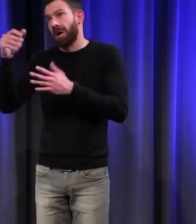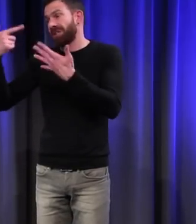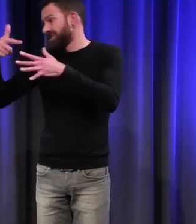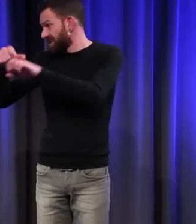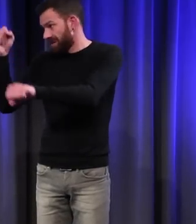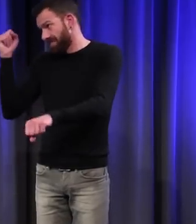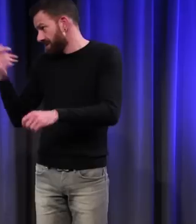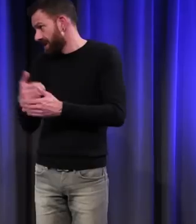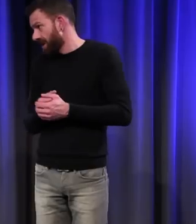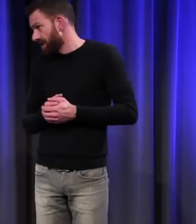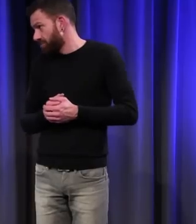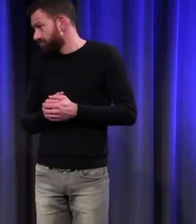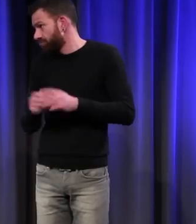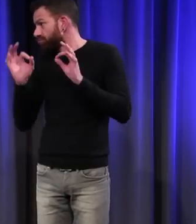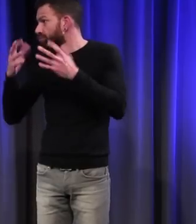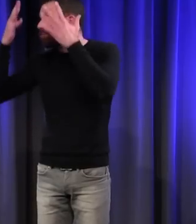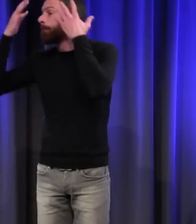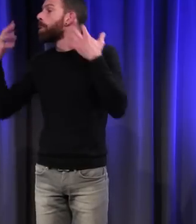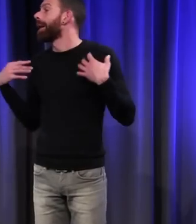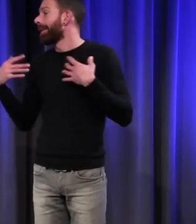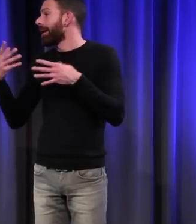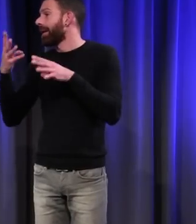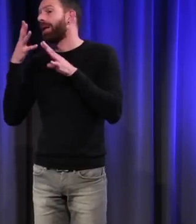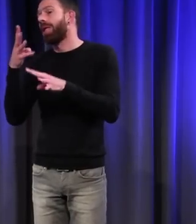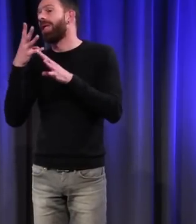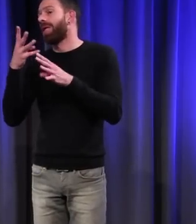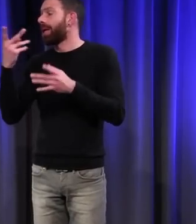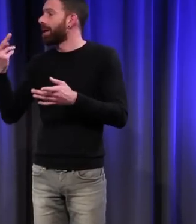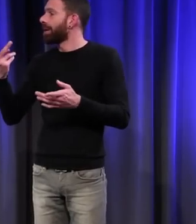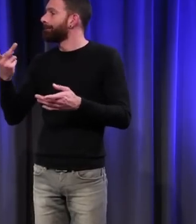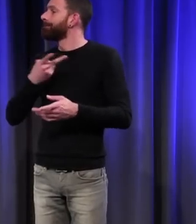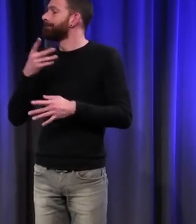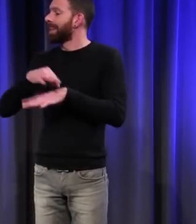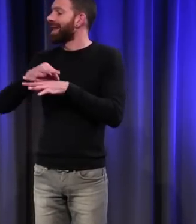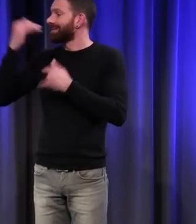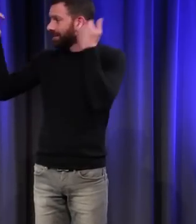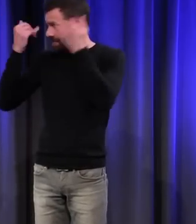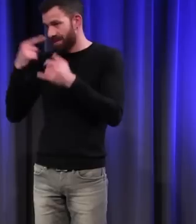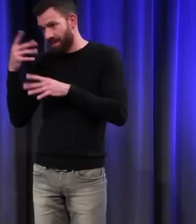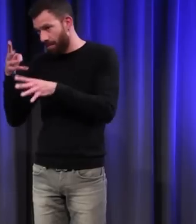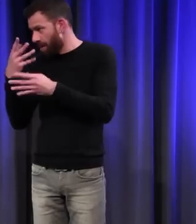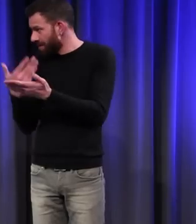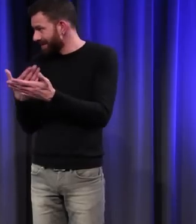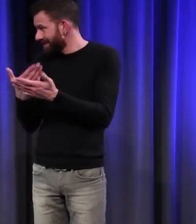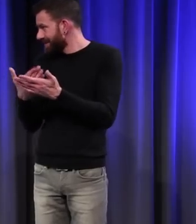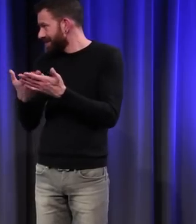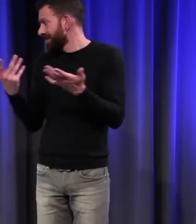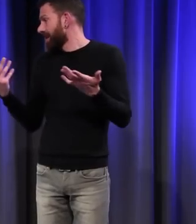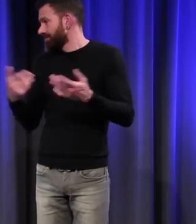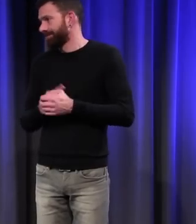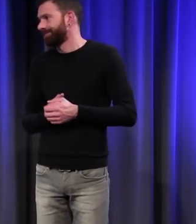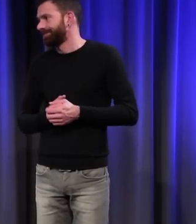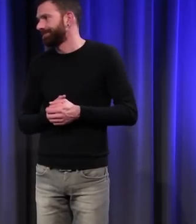siècle. C'est celle dont se moque Molière dans le Malade imaginaire, avec le fameux Thomas Diafoirus.